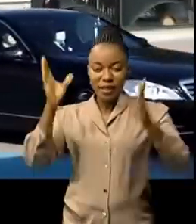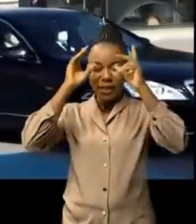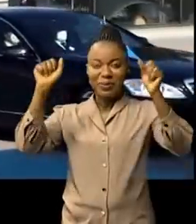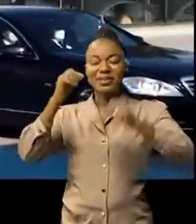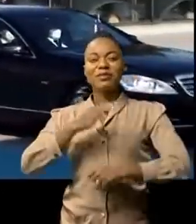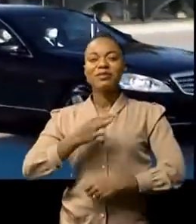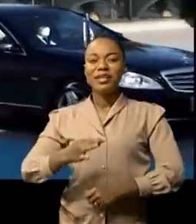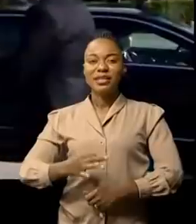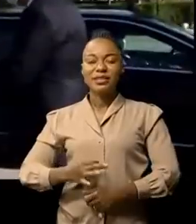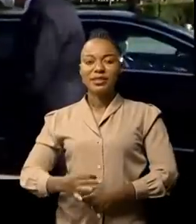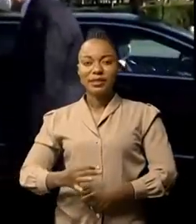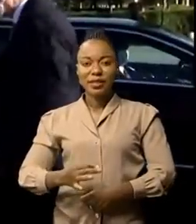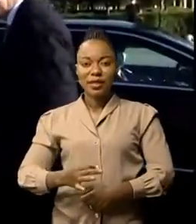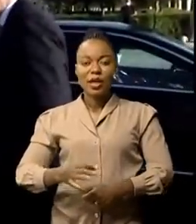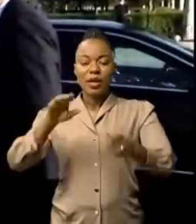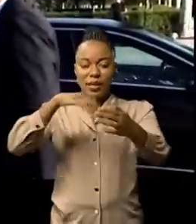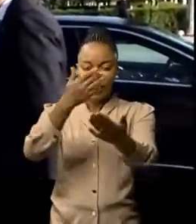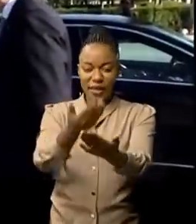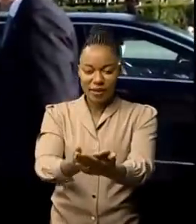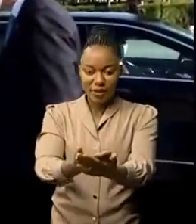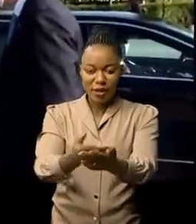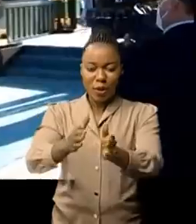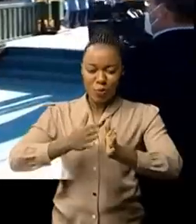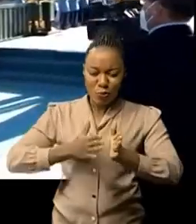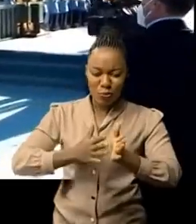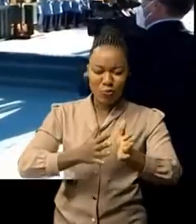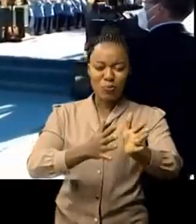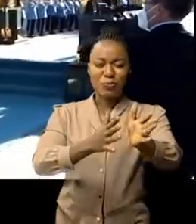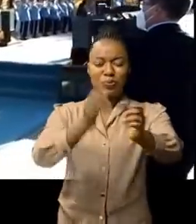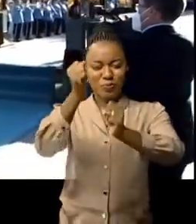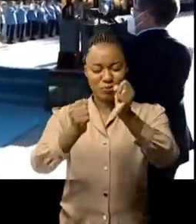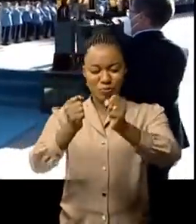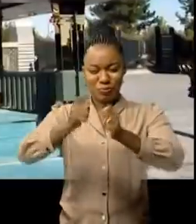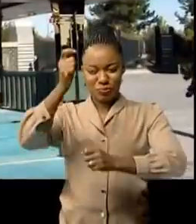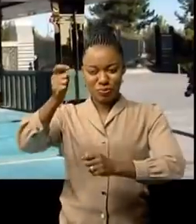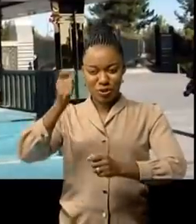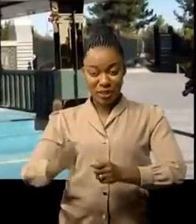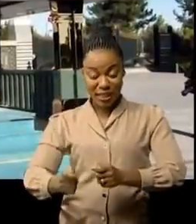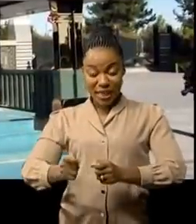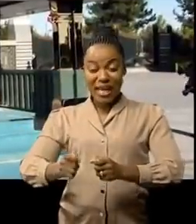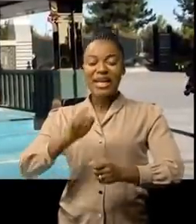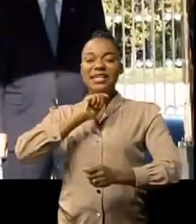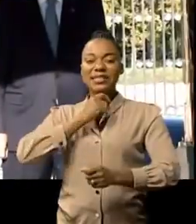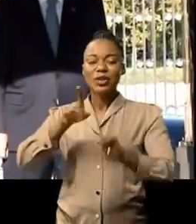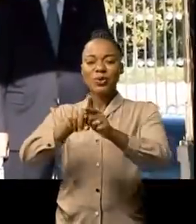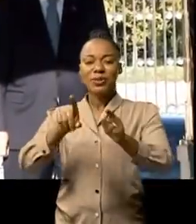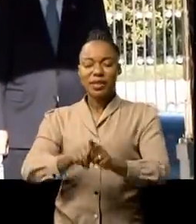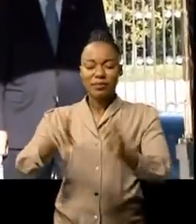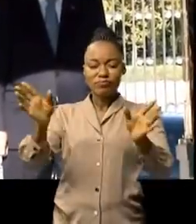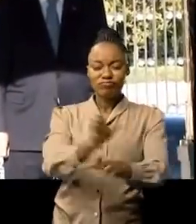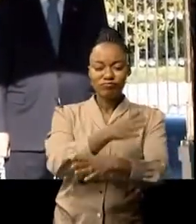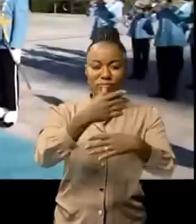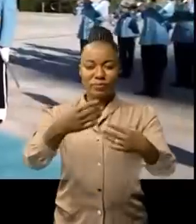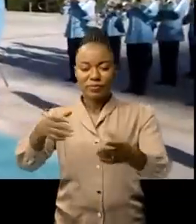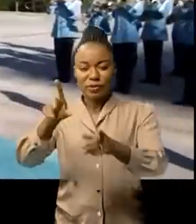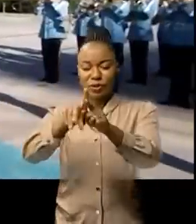-Antoine Tshisekedi Tchilombo qui arrive sous escorte de la cavalerie de l'armée turque. Les hymnes nationaux des deux pays entonnés par la garde